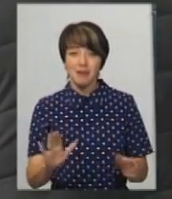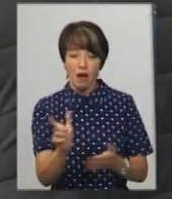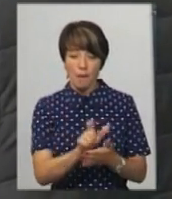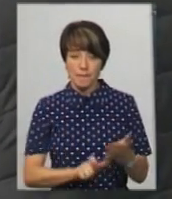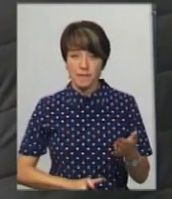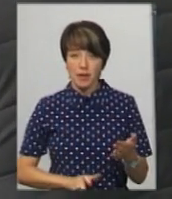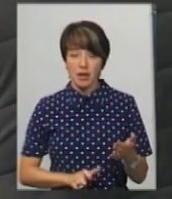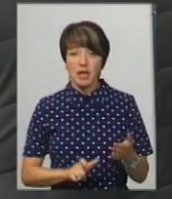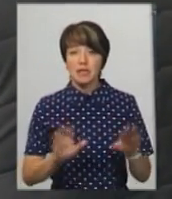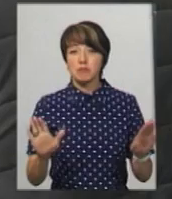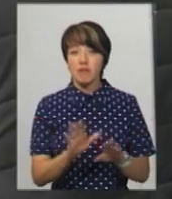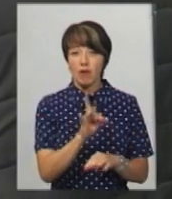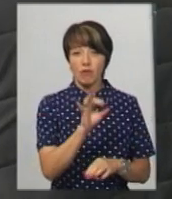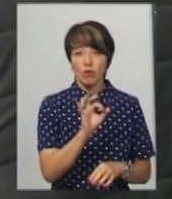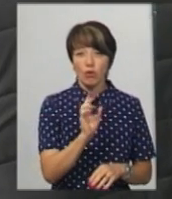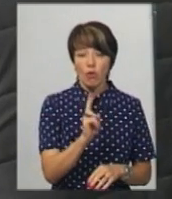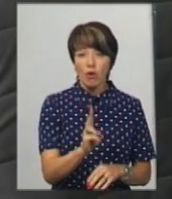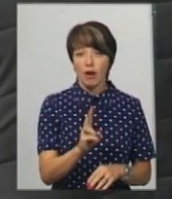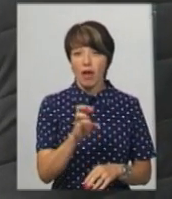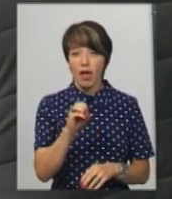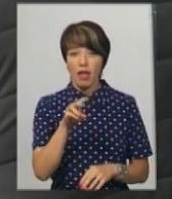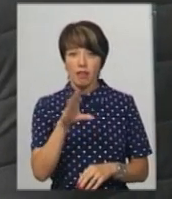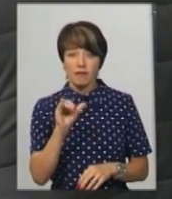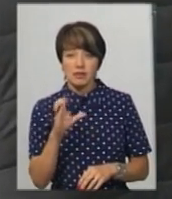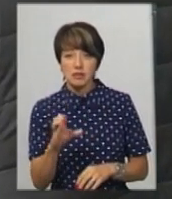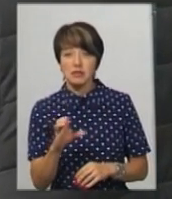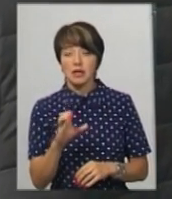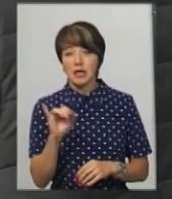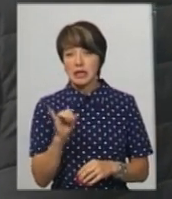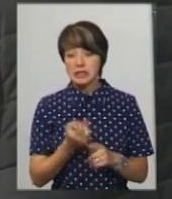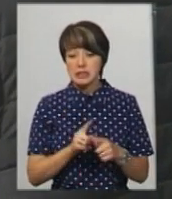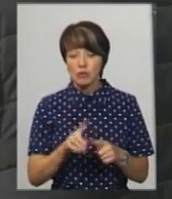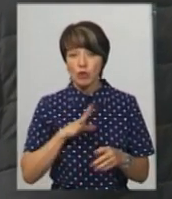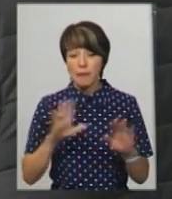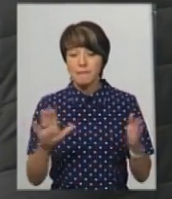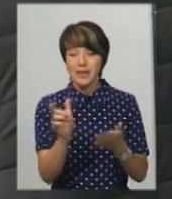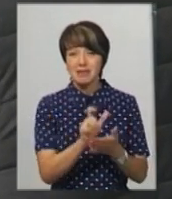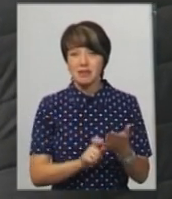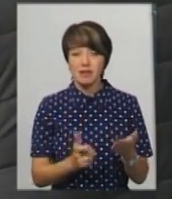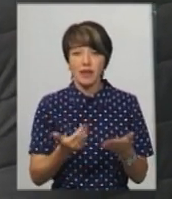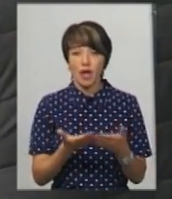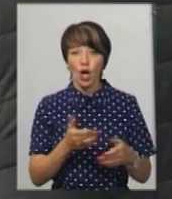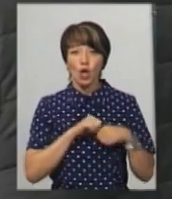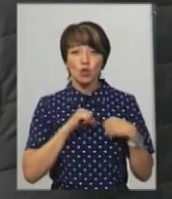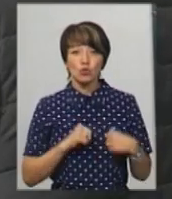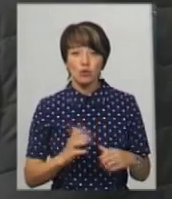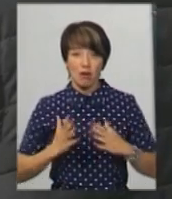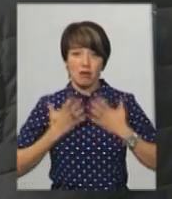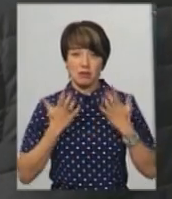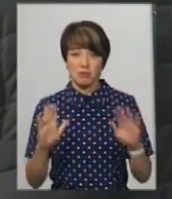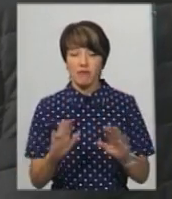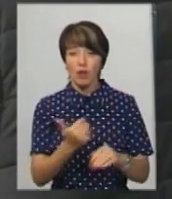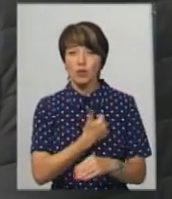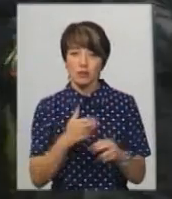Він співав рок-н-рол, співав Елвіса Преслі. І це були ті пісні, від яких душа співала і